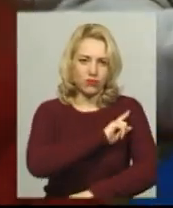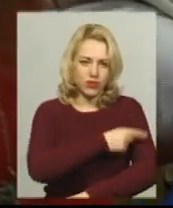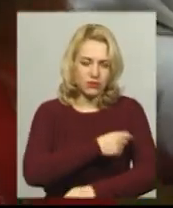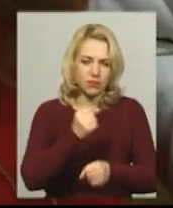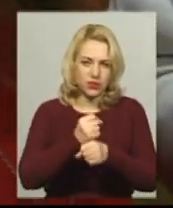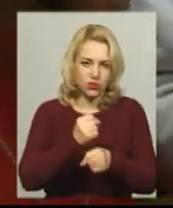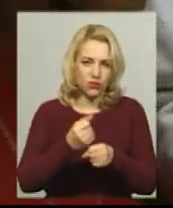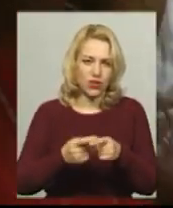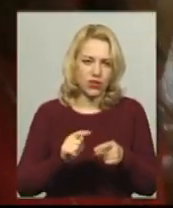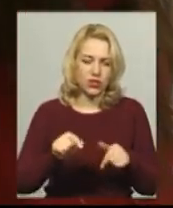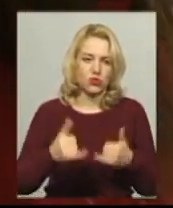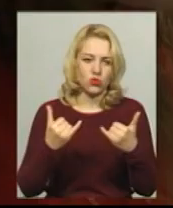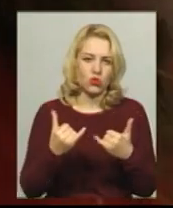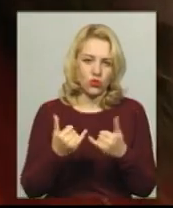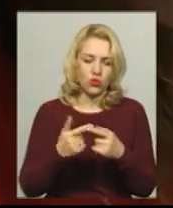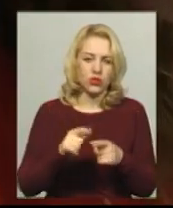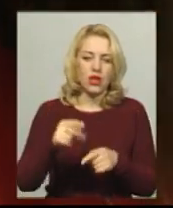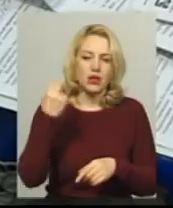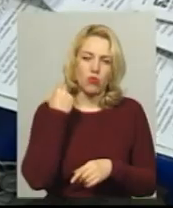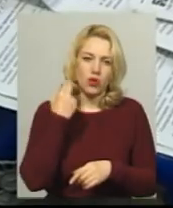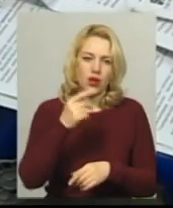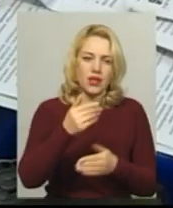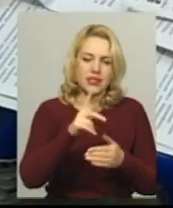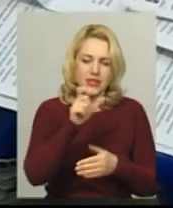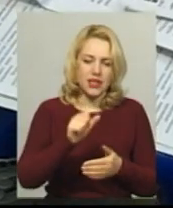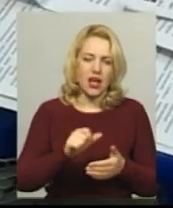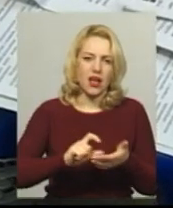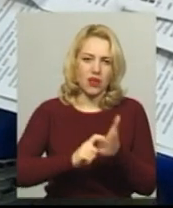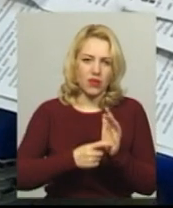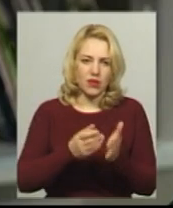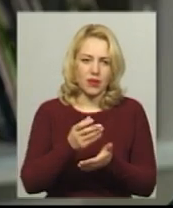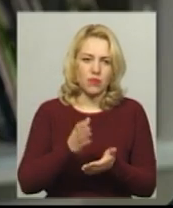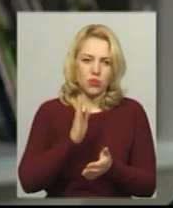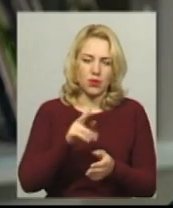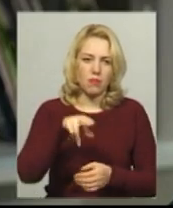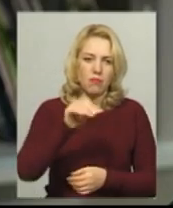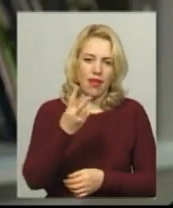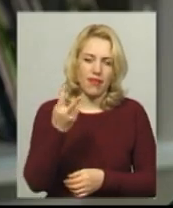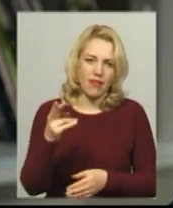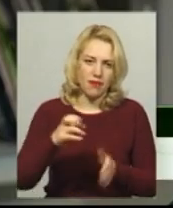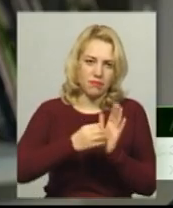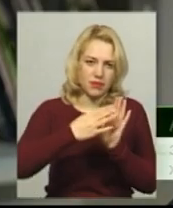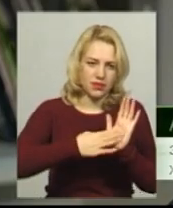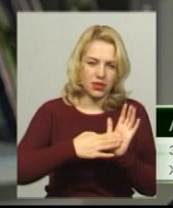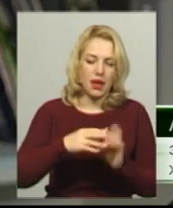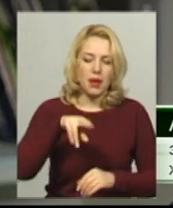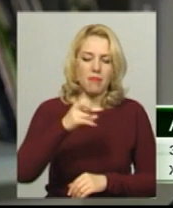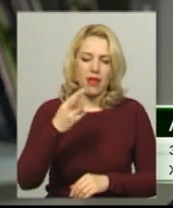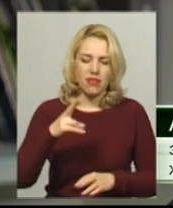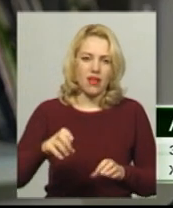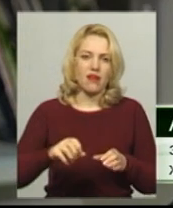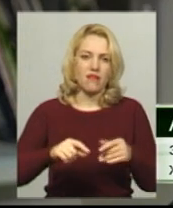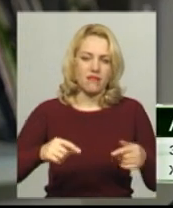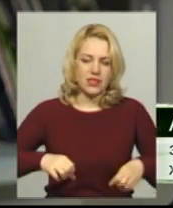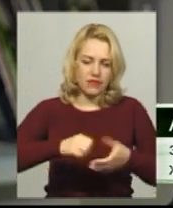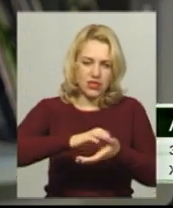В ньому, зокрема, прописано на заборгованість за комуналку буде наруховуватися пеня. Пеня визначається законом, прямо,